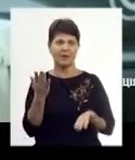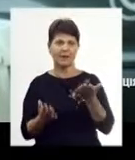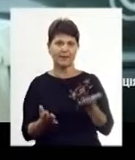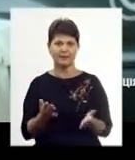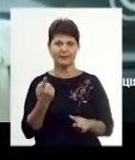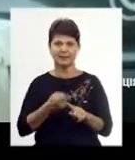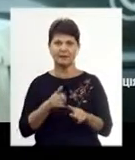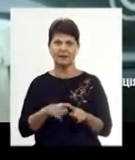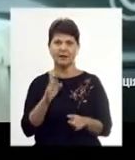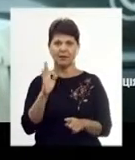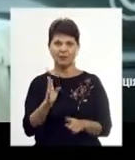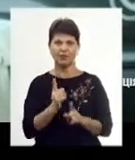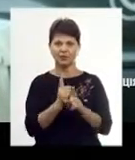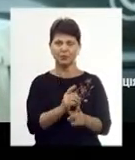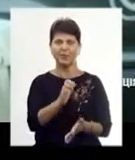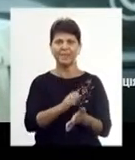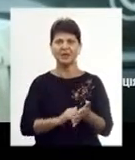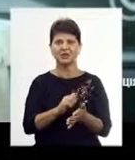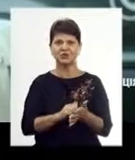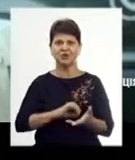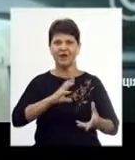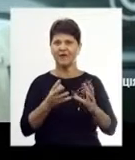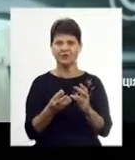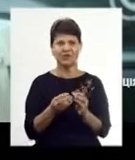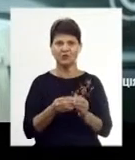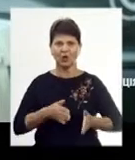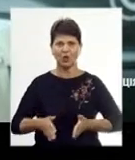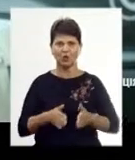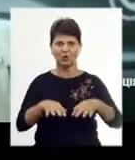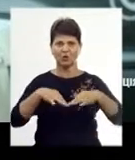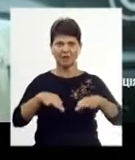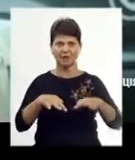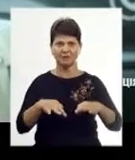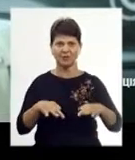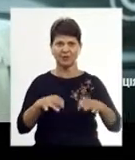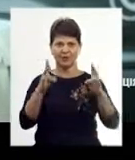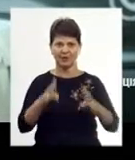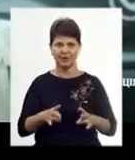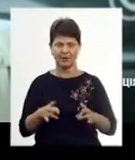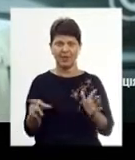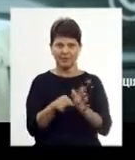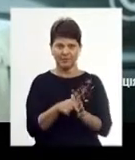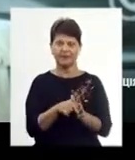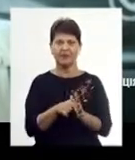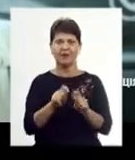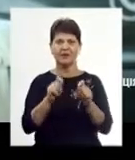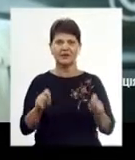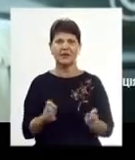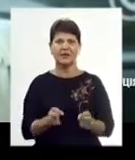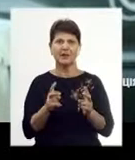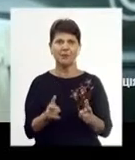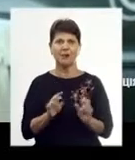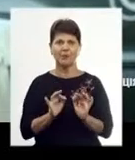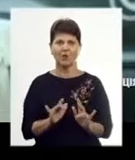буде супутньою причиною, в результаті чого сталася дорожня транспортна пригода з постраждалими, будуть відкриватись кримінальні